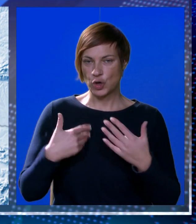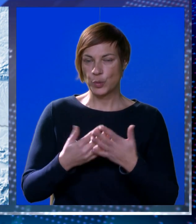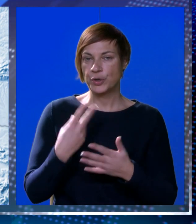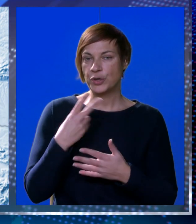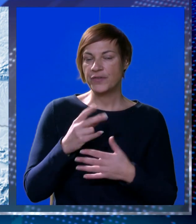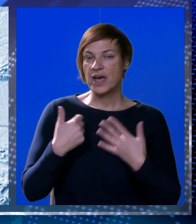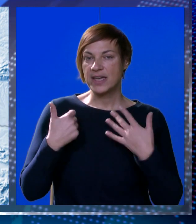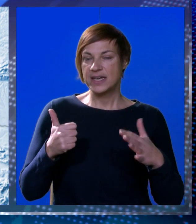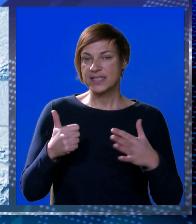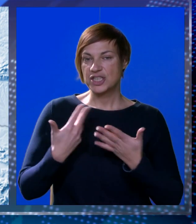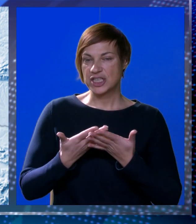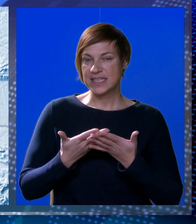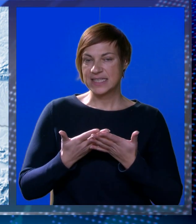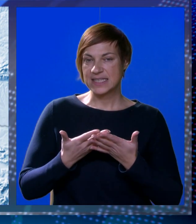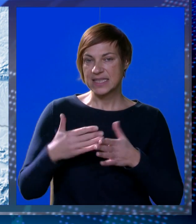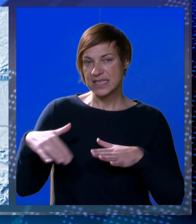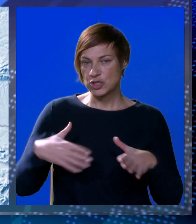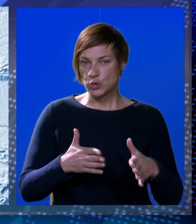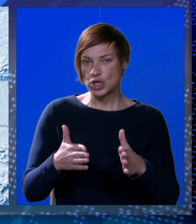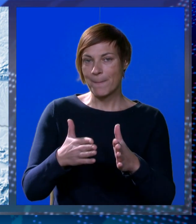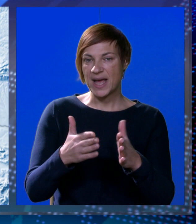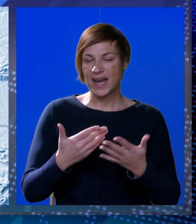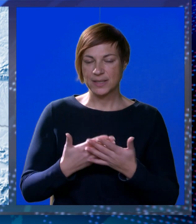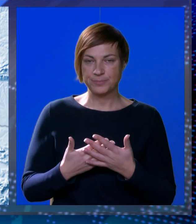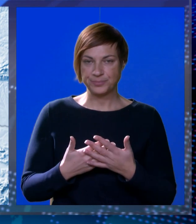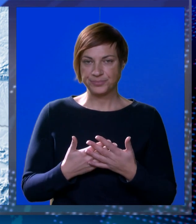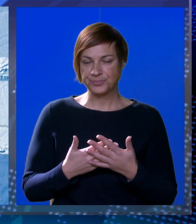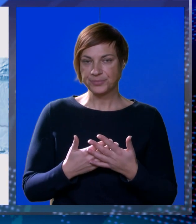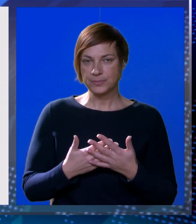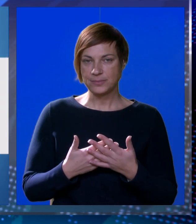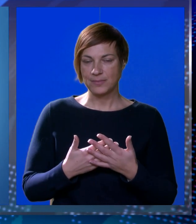kopnu, te od 12 do 16 cjelzivih stupnjeva duže obale.